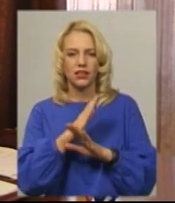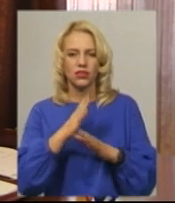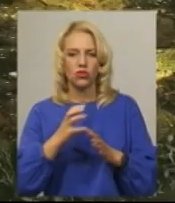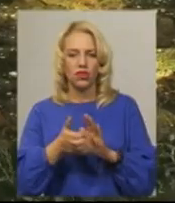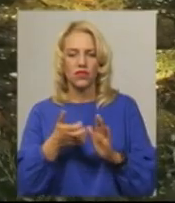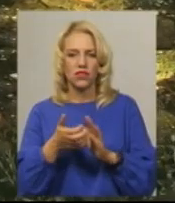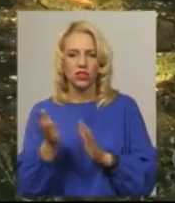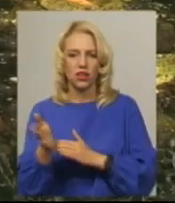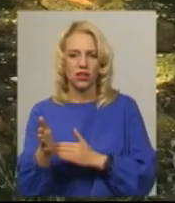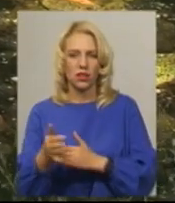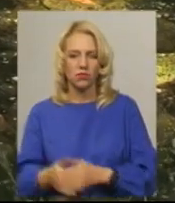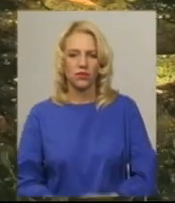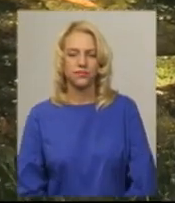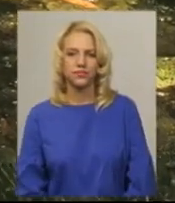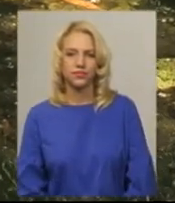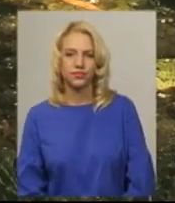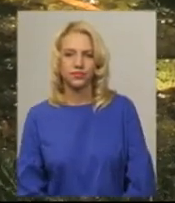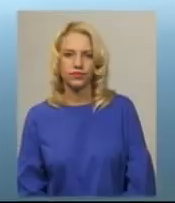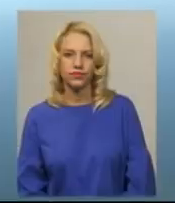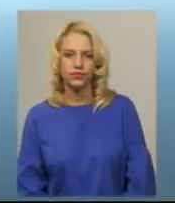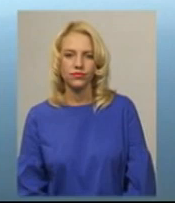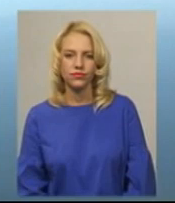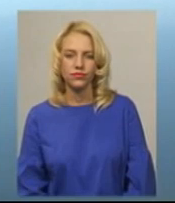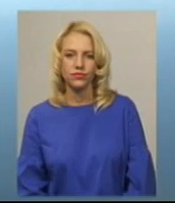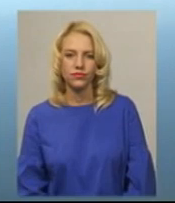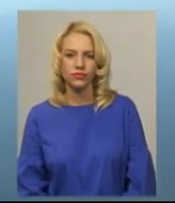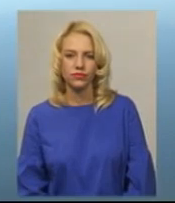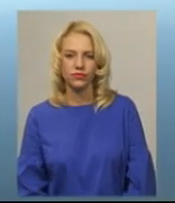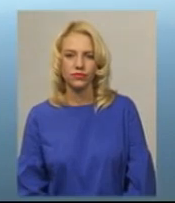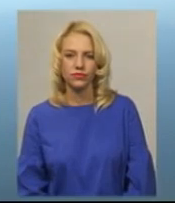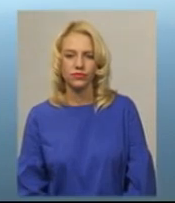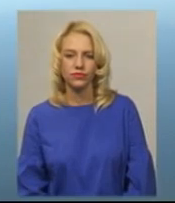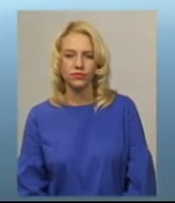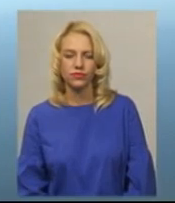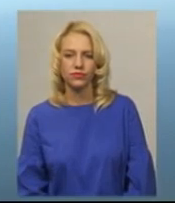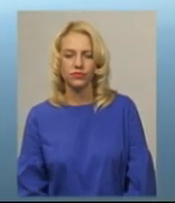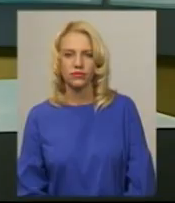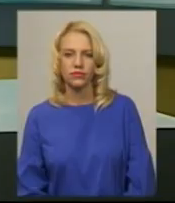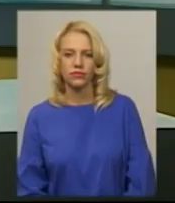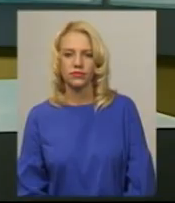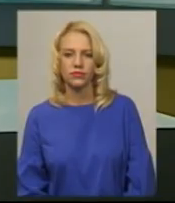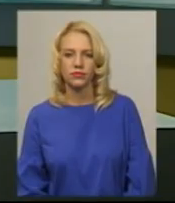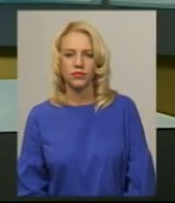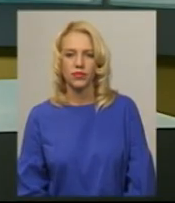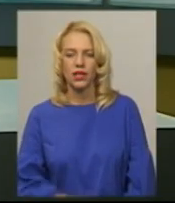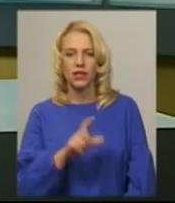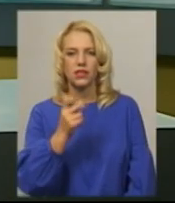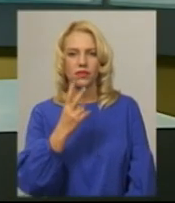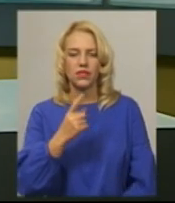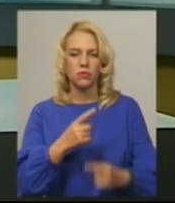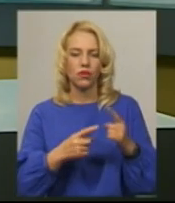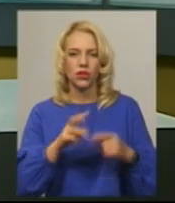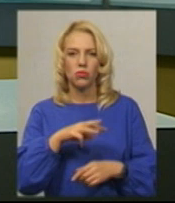живим організмам. Анастасія Збродва, Володимир Зайнчуковський, новини на Суспільному, Хмельниччина. За 2,5